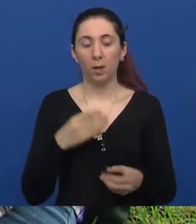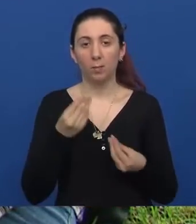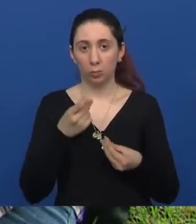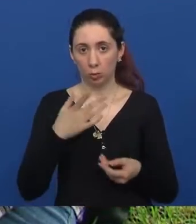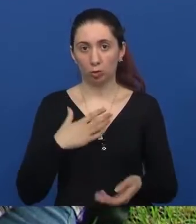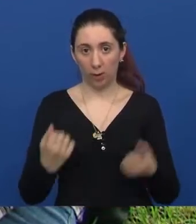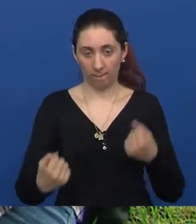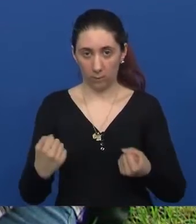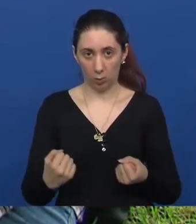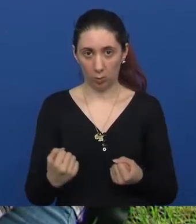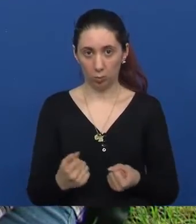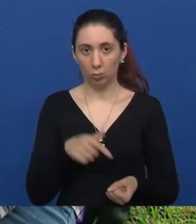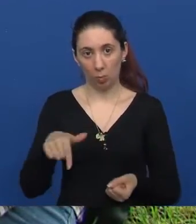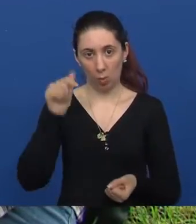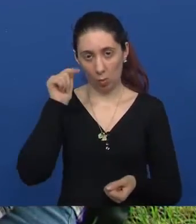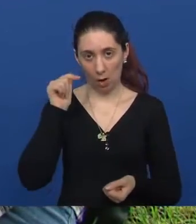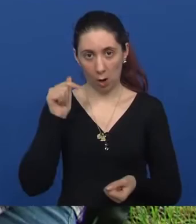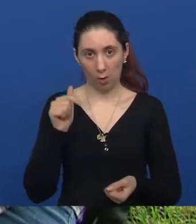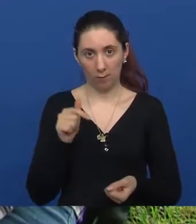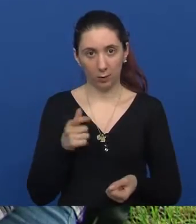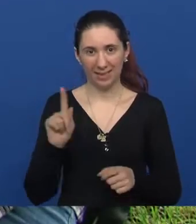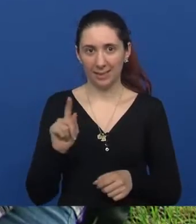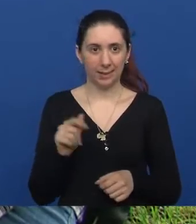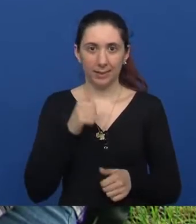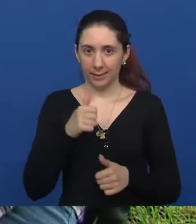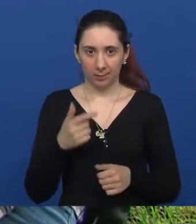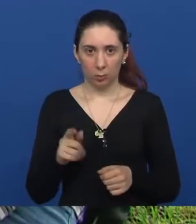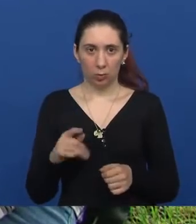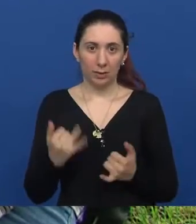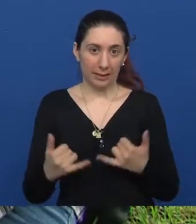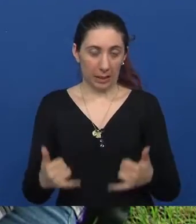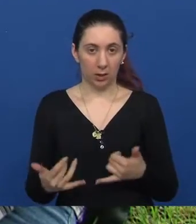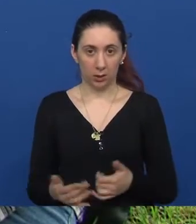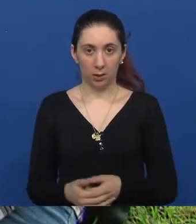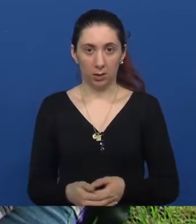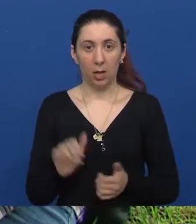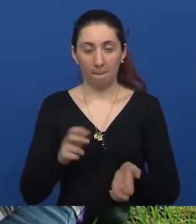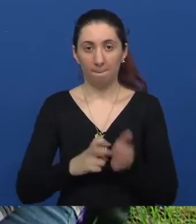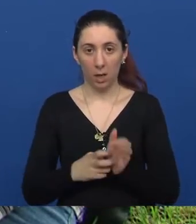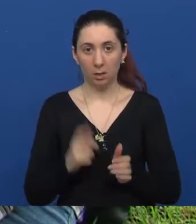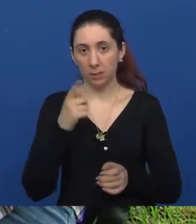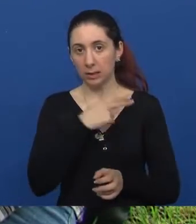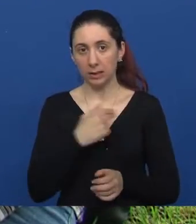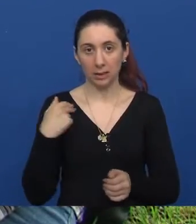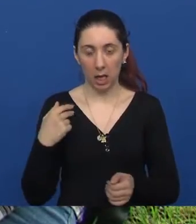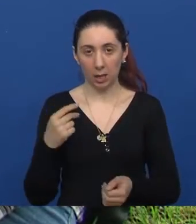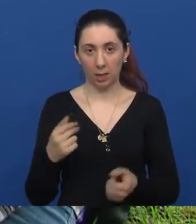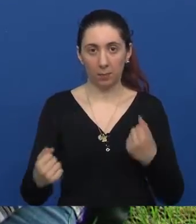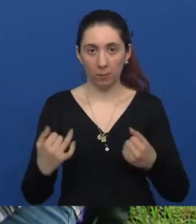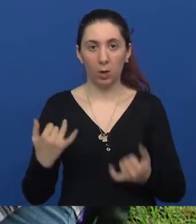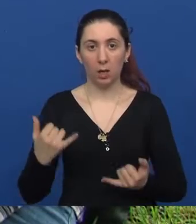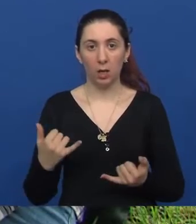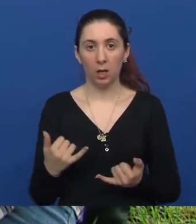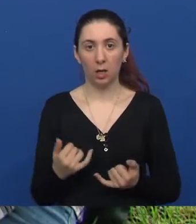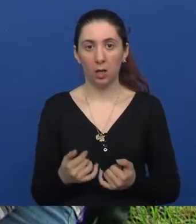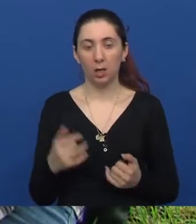položiti vozačka. Nažalost, u Karlovcu je to nemoguća misija još do sada. Planiraš li onda u Zagrebi ili kako? Možda je